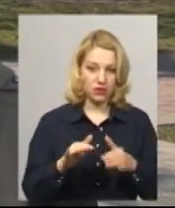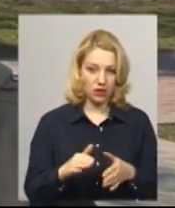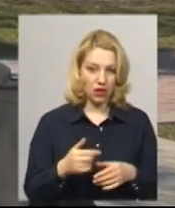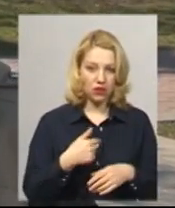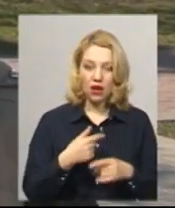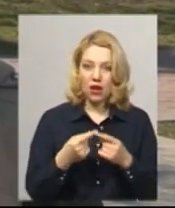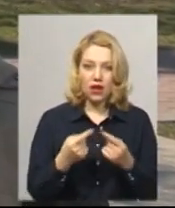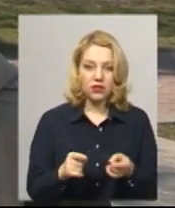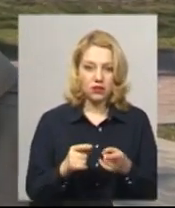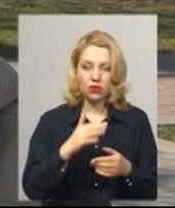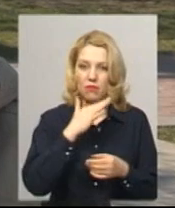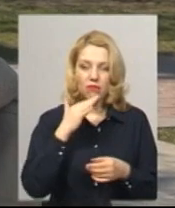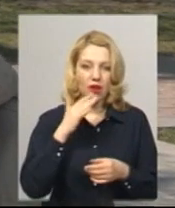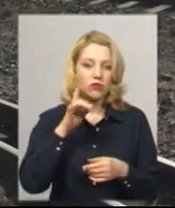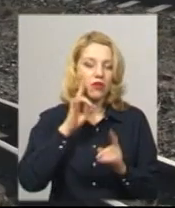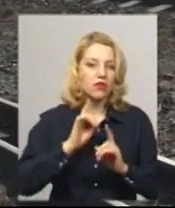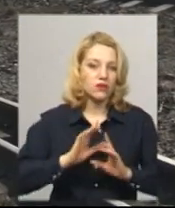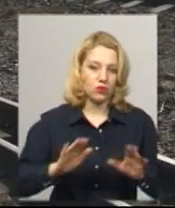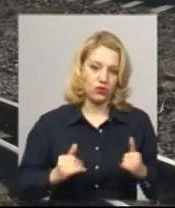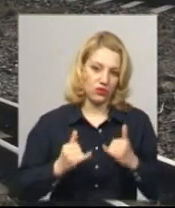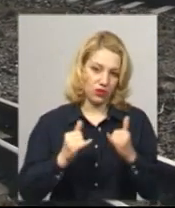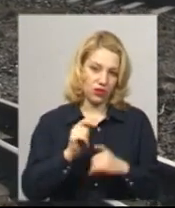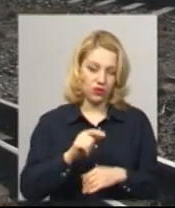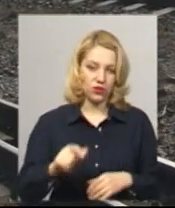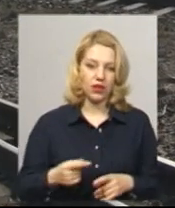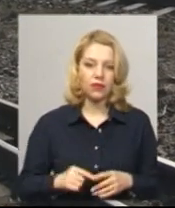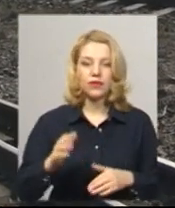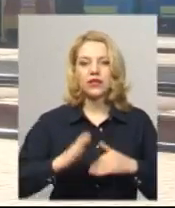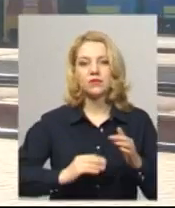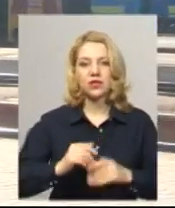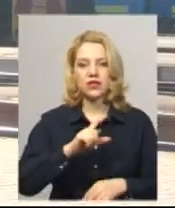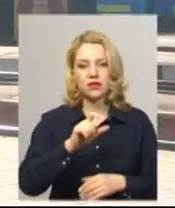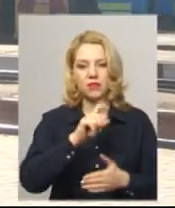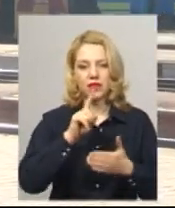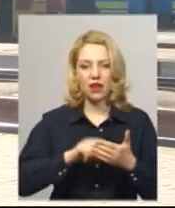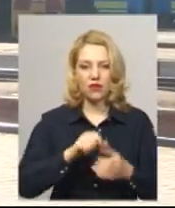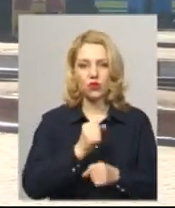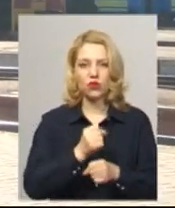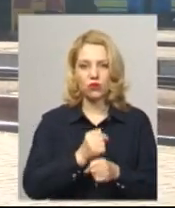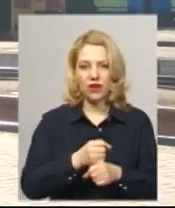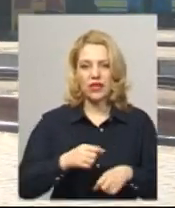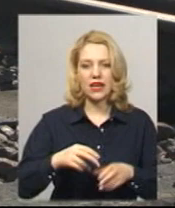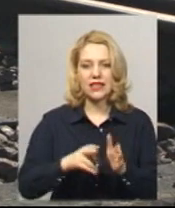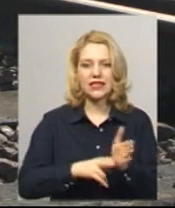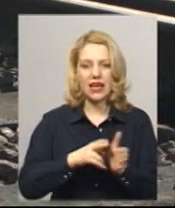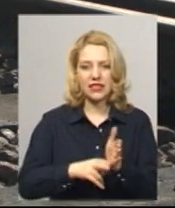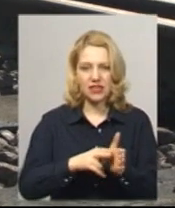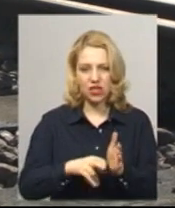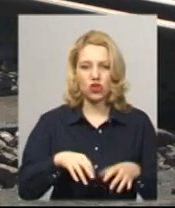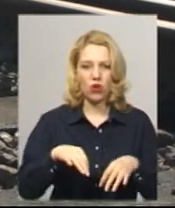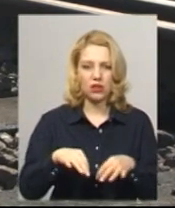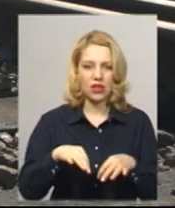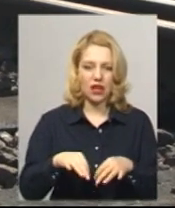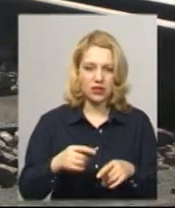іншої дуже багато незручностей для людей. Провідний спеціаліст з питань функціонування залізничного транспорту АТ «Укрзалізниця» Володислав